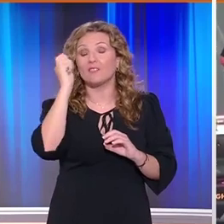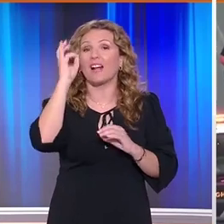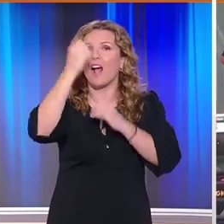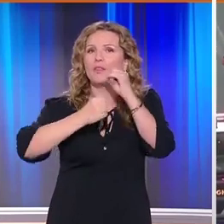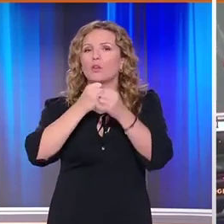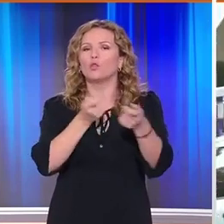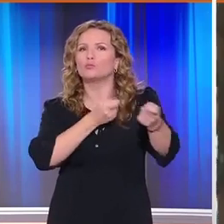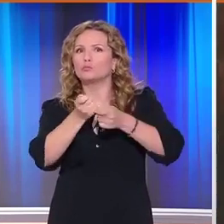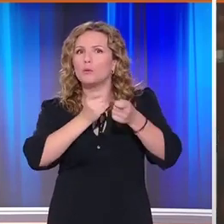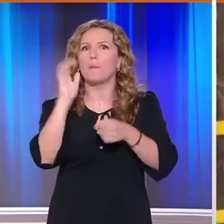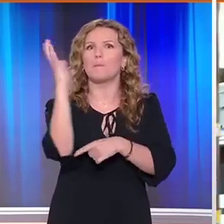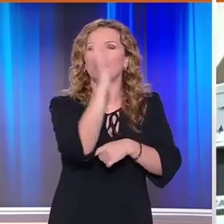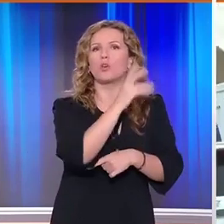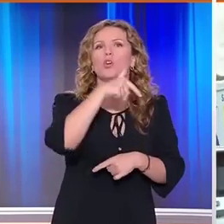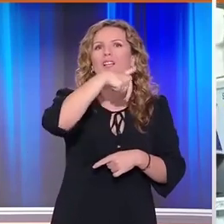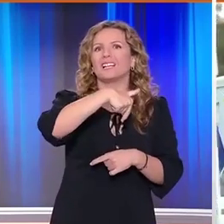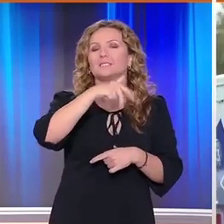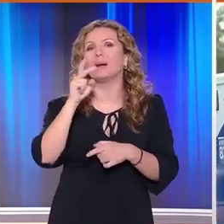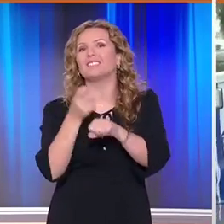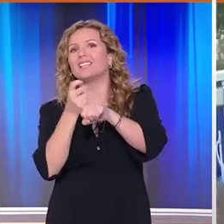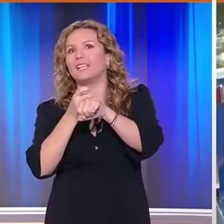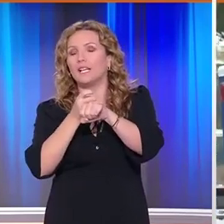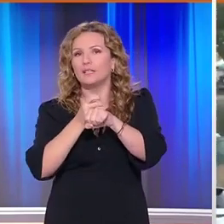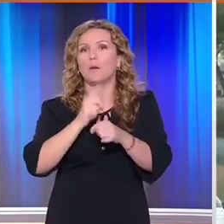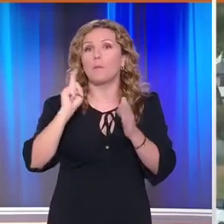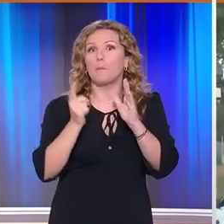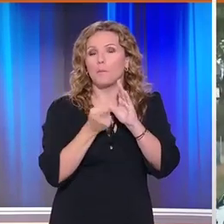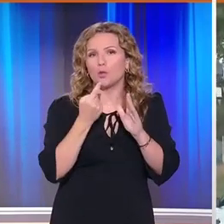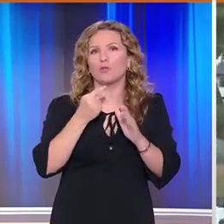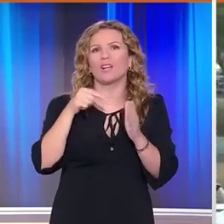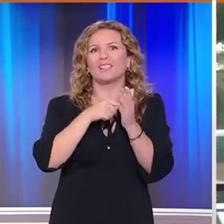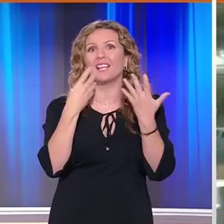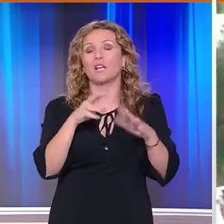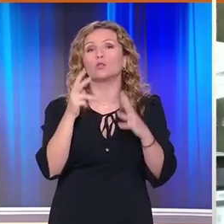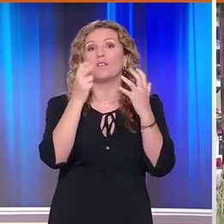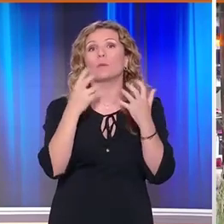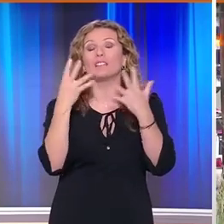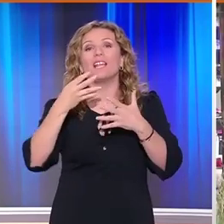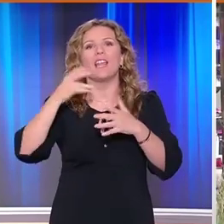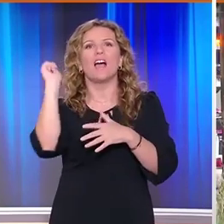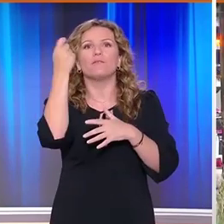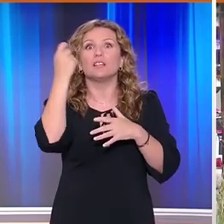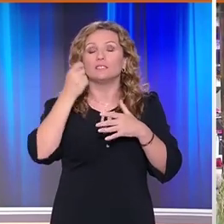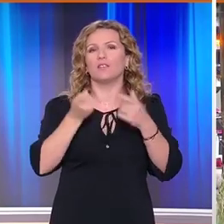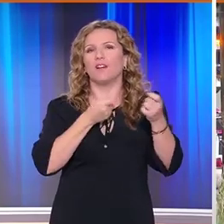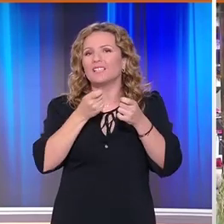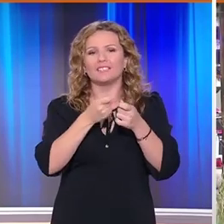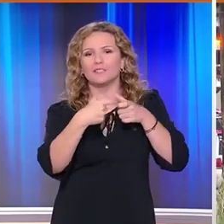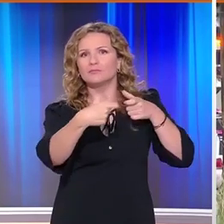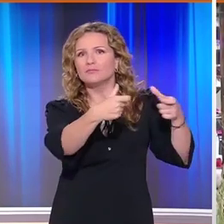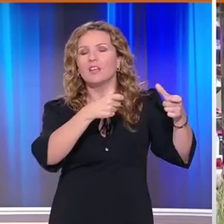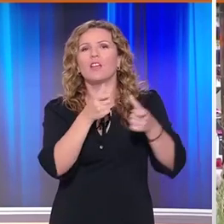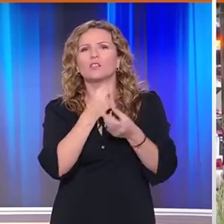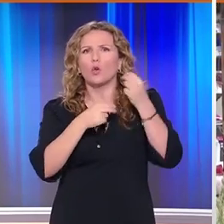χρόνο στο πάρκο Christmas Hill Στην εκδήλωση που διεξήθη για πρώτη φορά το 1979 εκτίδενται τρόφιμα και ποτά